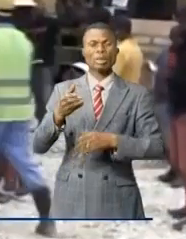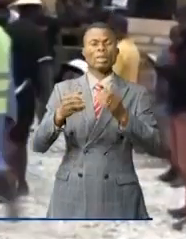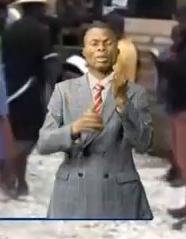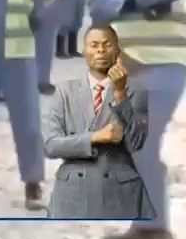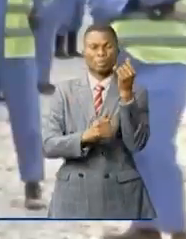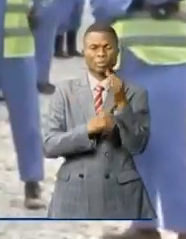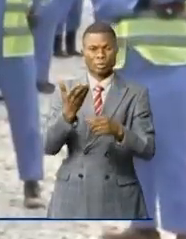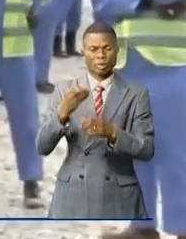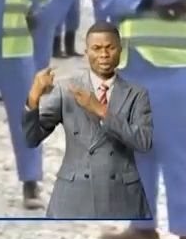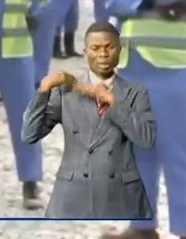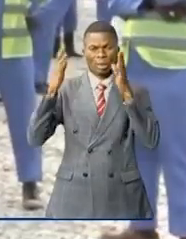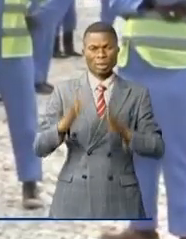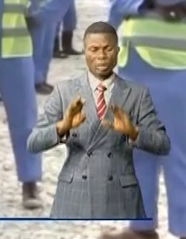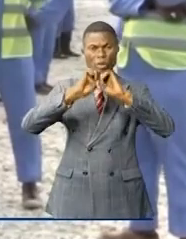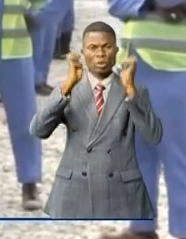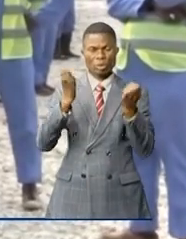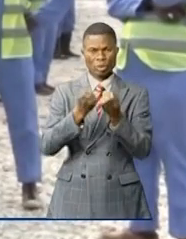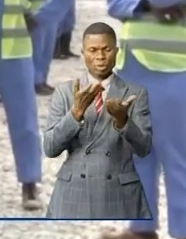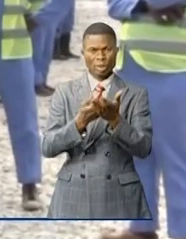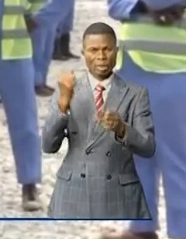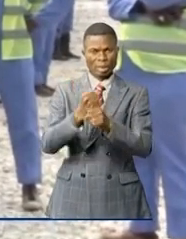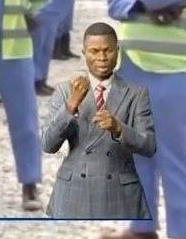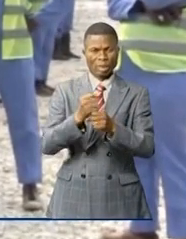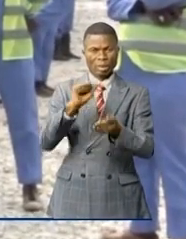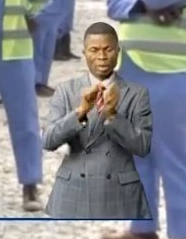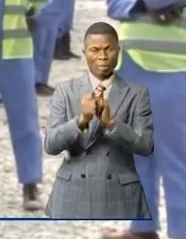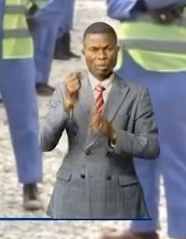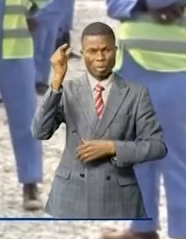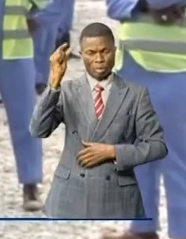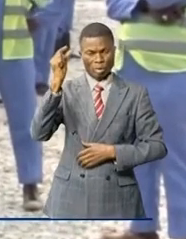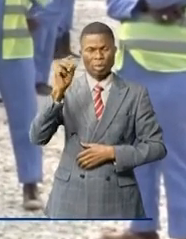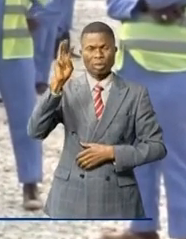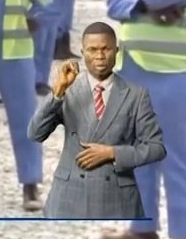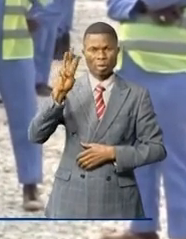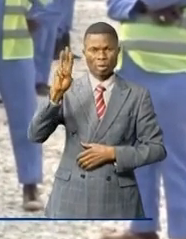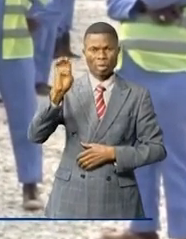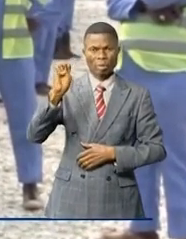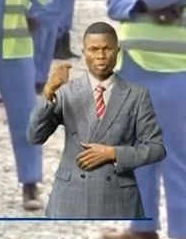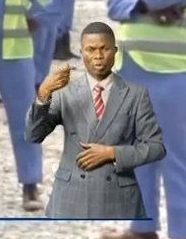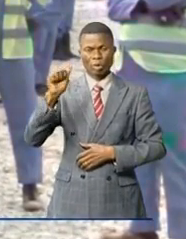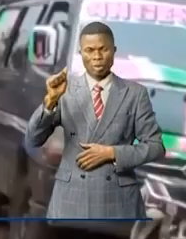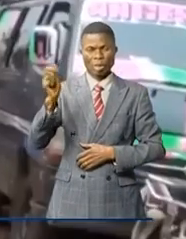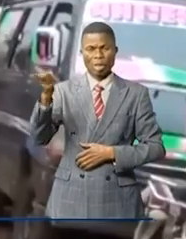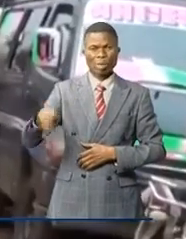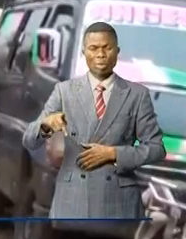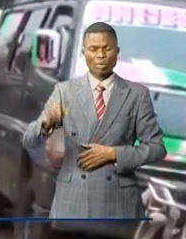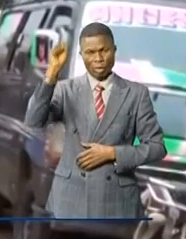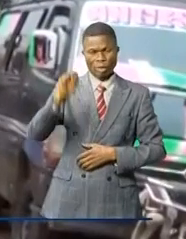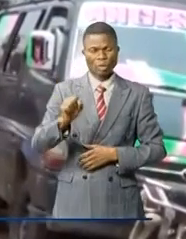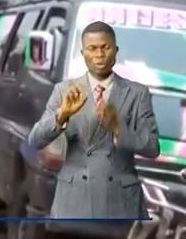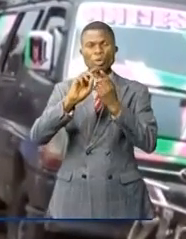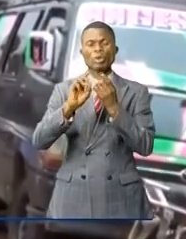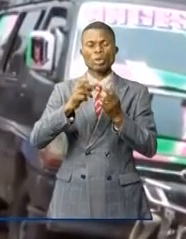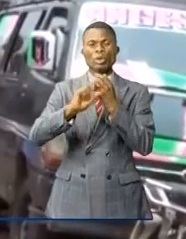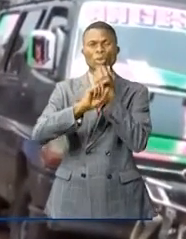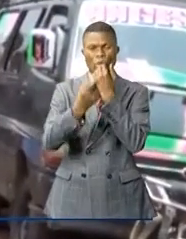chinois responsables de cette entreprise qui oeuvre dans les secteurs miniers à Mwenga dans la province du Chid Kivu a toujours été d